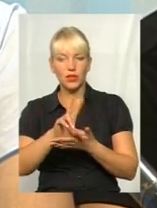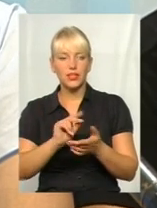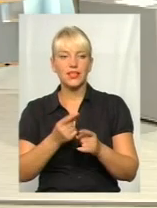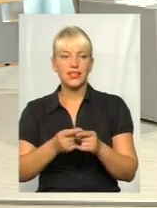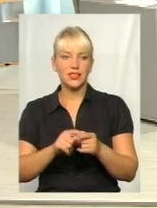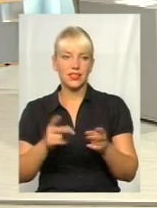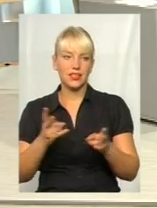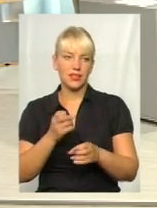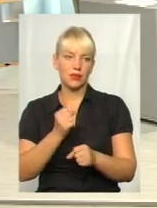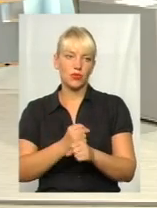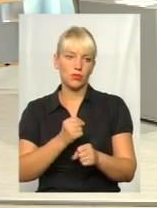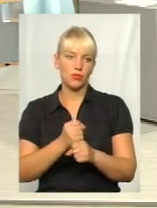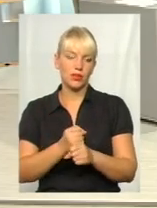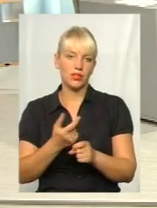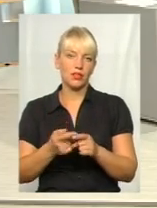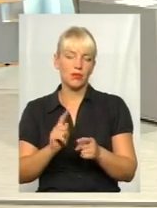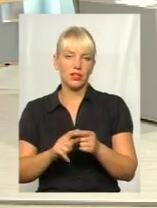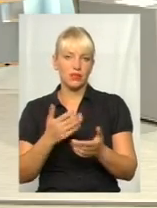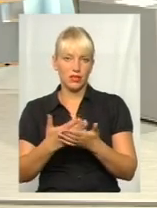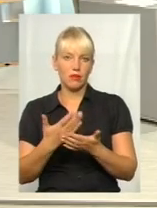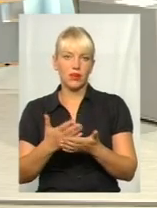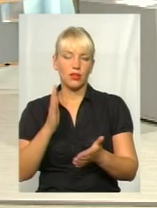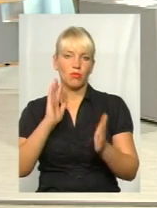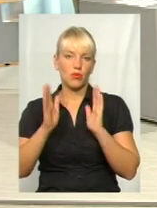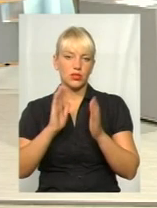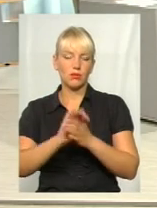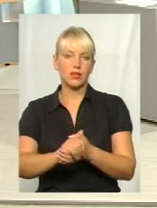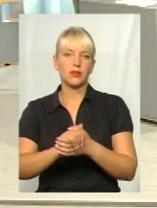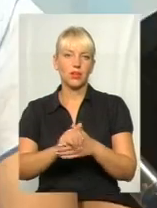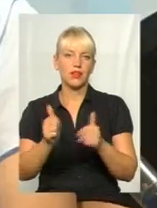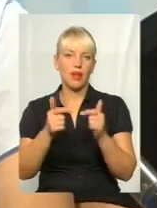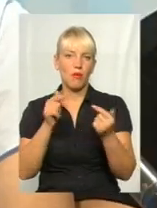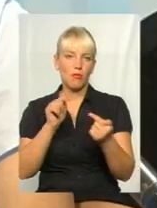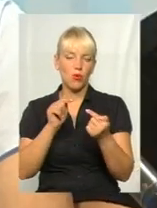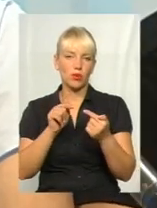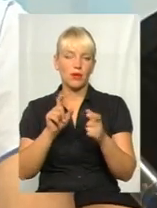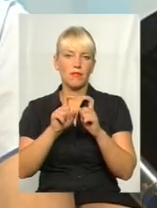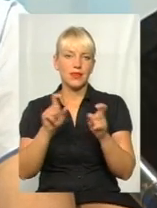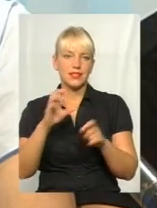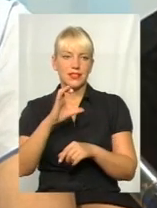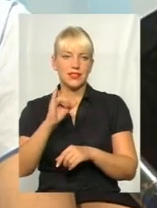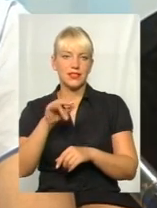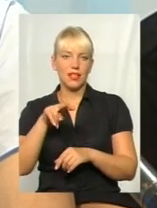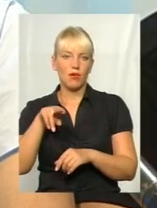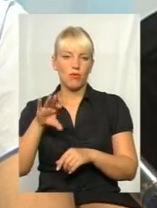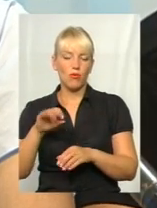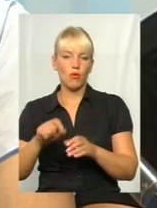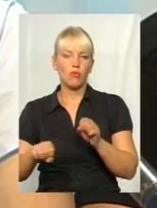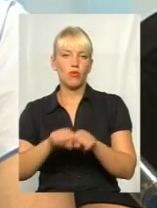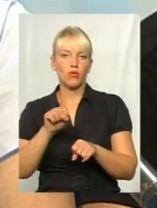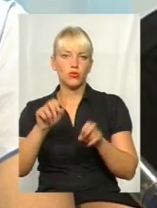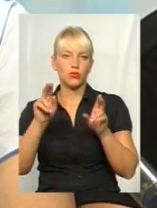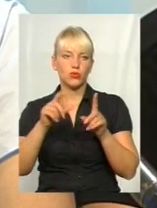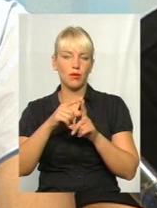І взяти, наприклад, ту же саму проспект Меру напроти магазину Сельпоту, спостерігаємо там тенденцію, що порушують правил дорожнього руху,